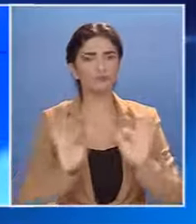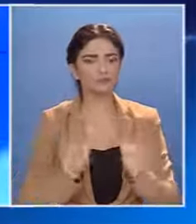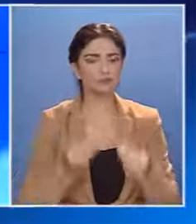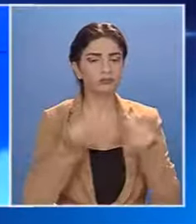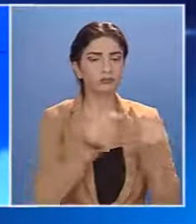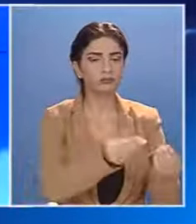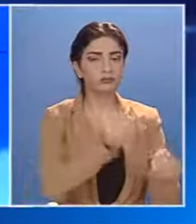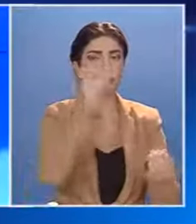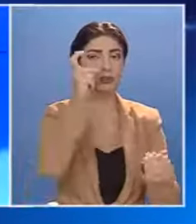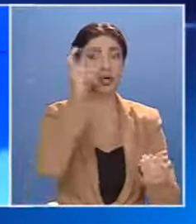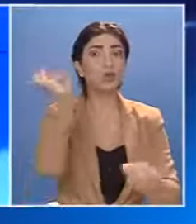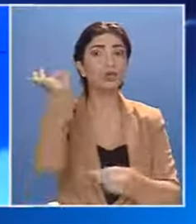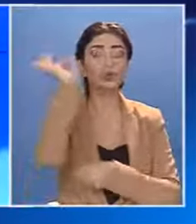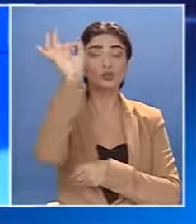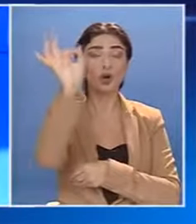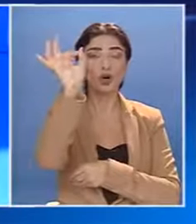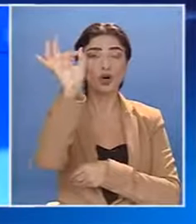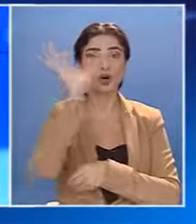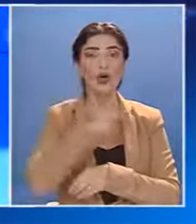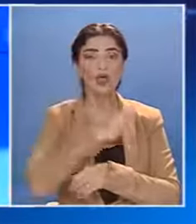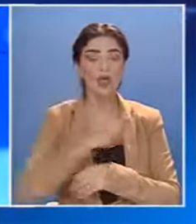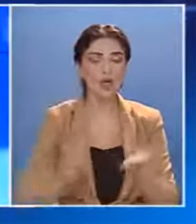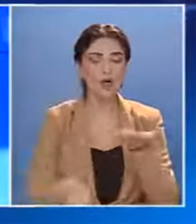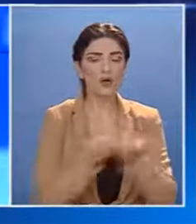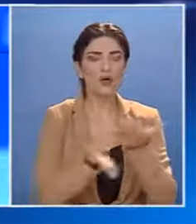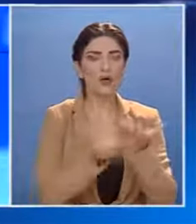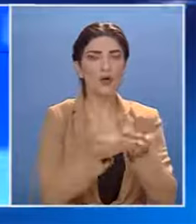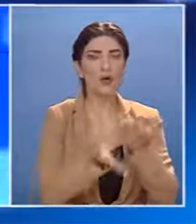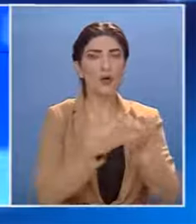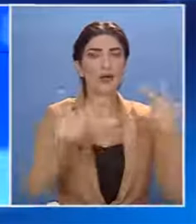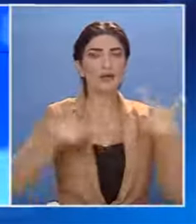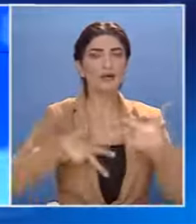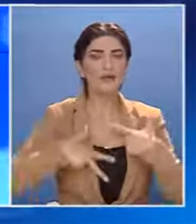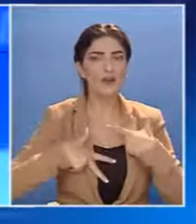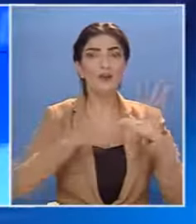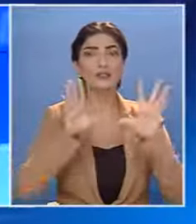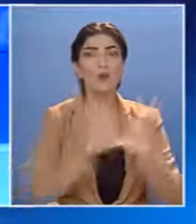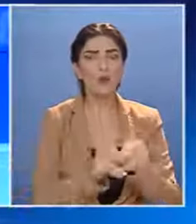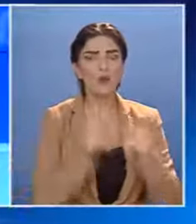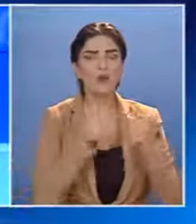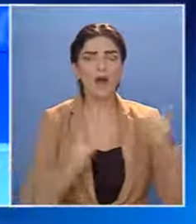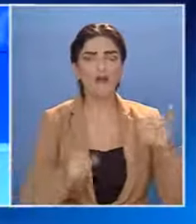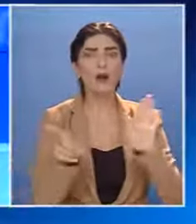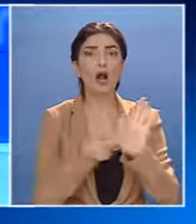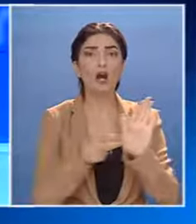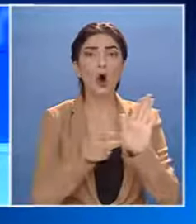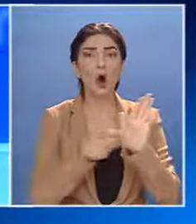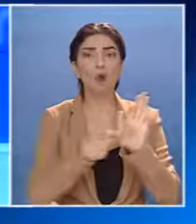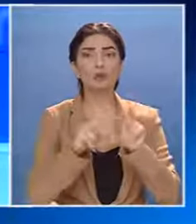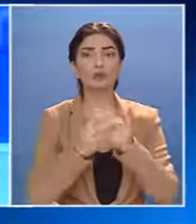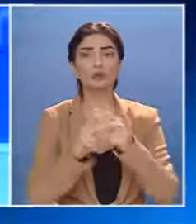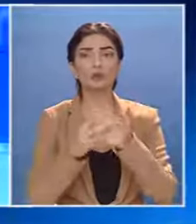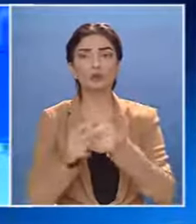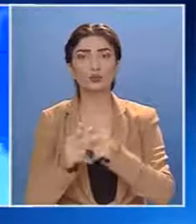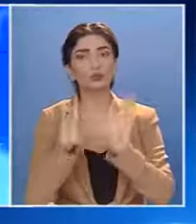με απότορο σκοπό να καθοδηγήσει την κυβέρνηση πέραν και επιπρόσθετα που λαμβάνει ώστε να προχωρήσουμε και να πάρουμε την οικονομία